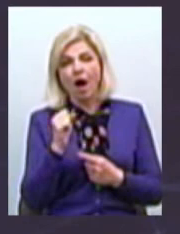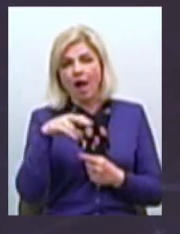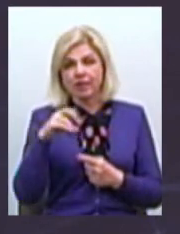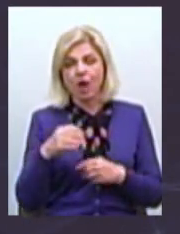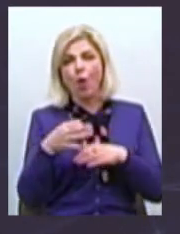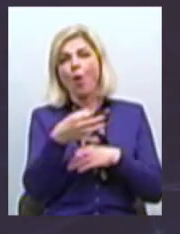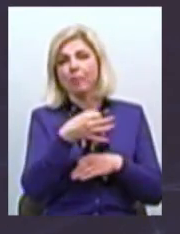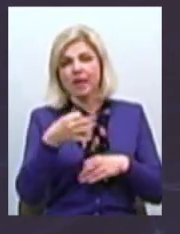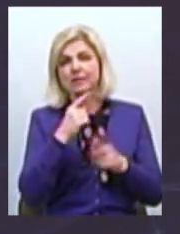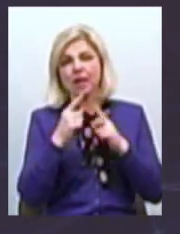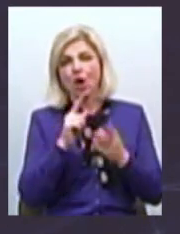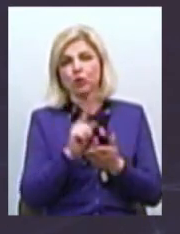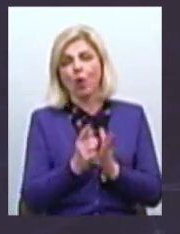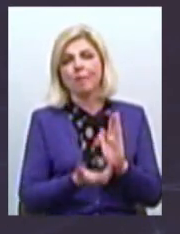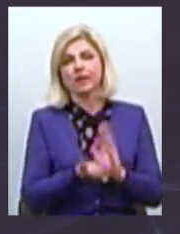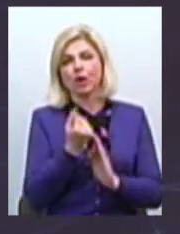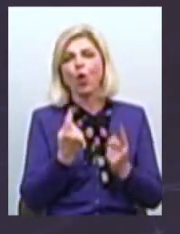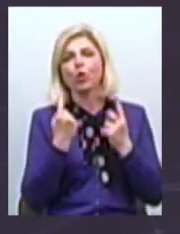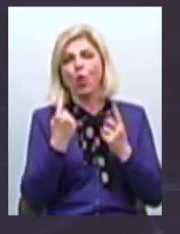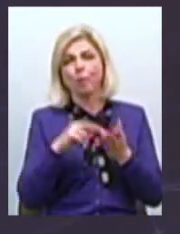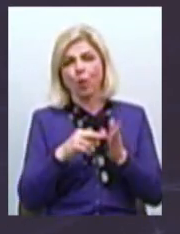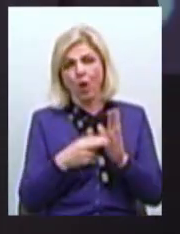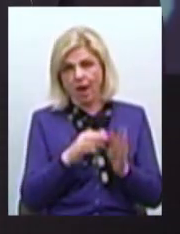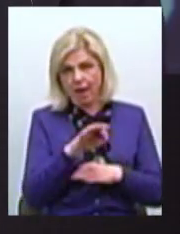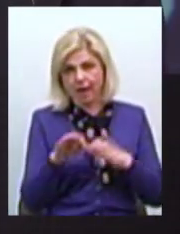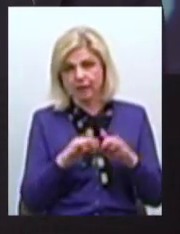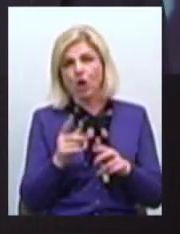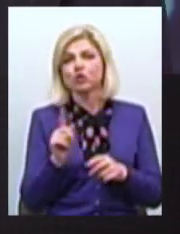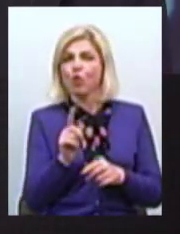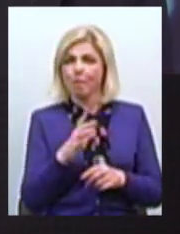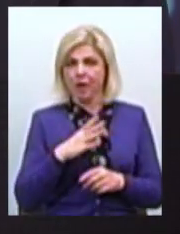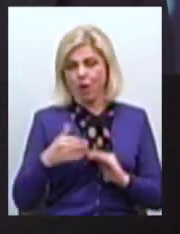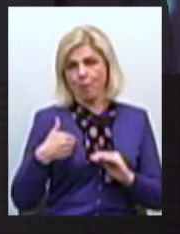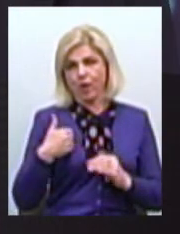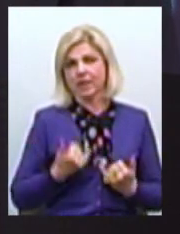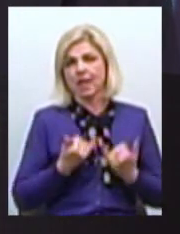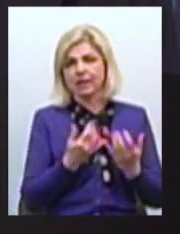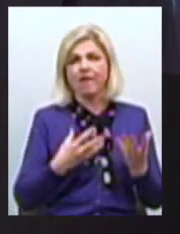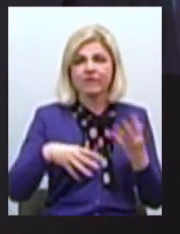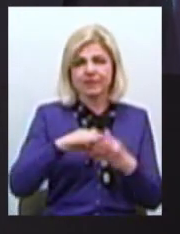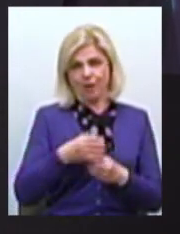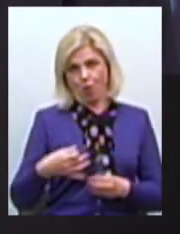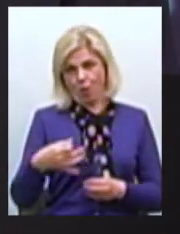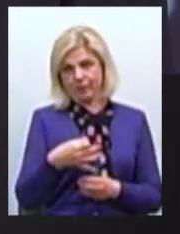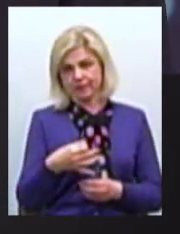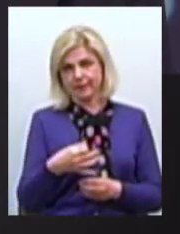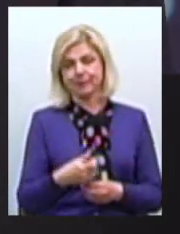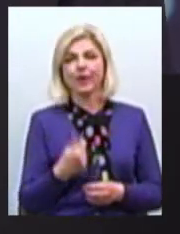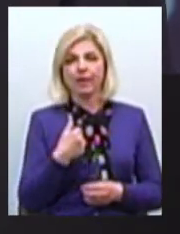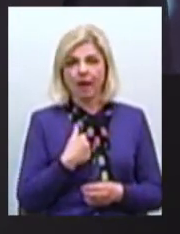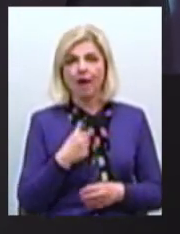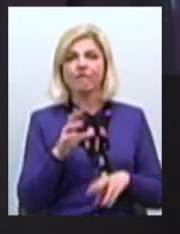підтримувати глобальні проекти, які були б корисні для всієї області Я вважаю, що, по-перше, з